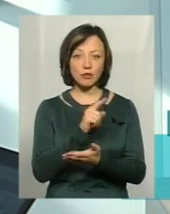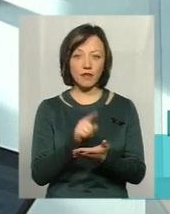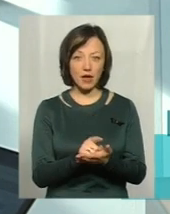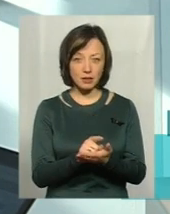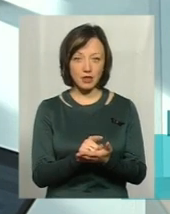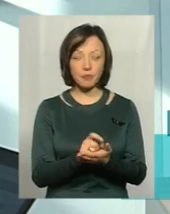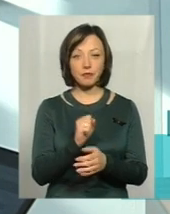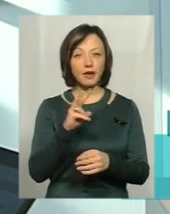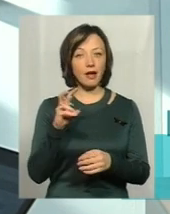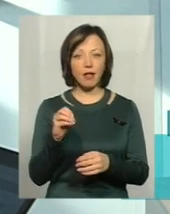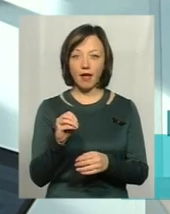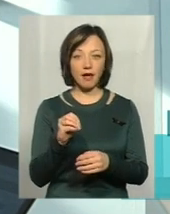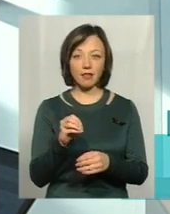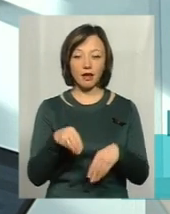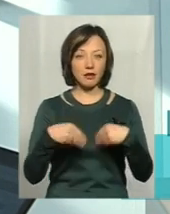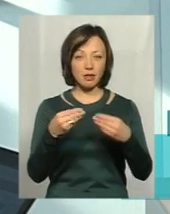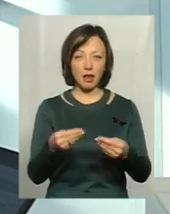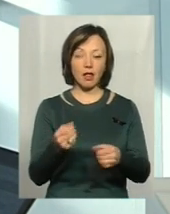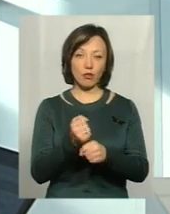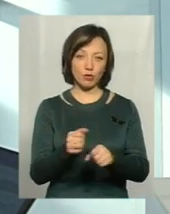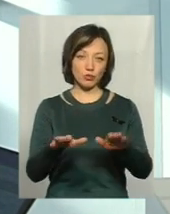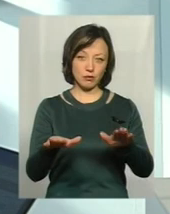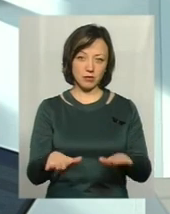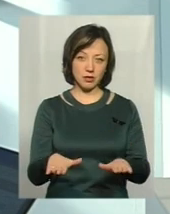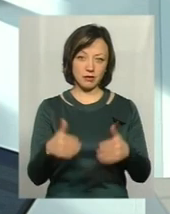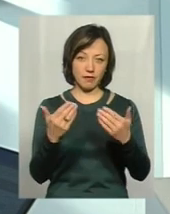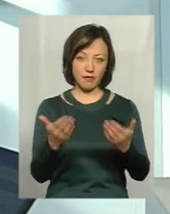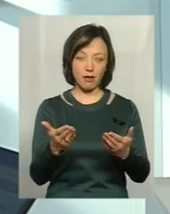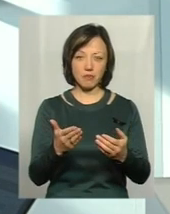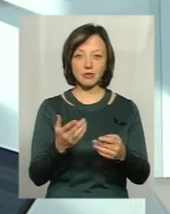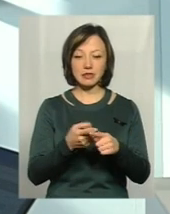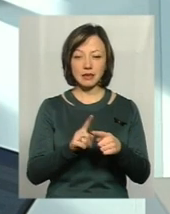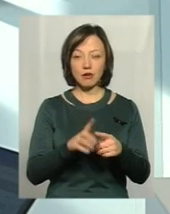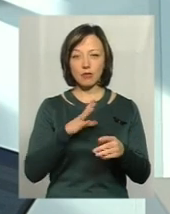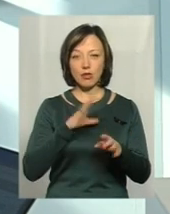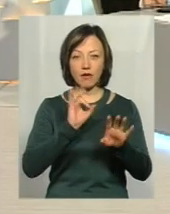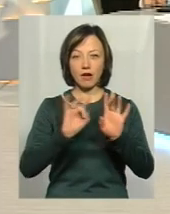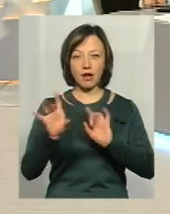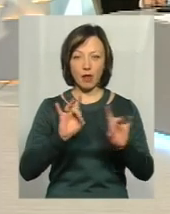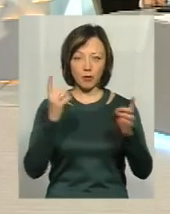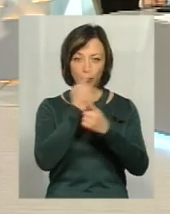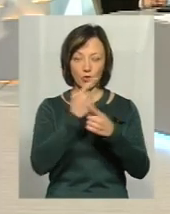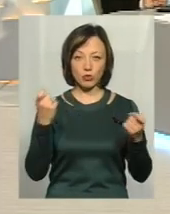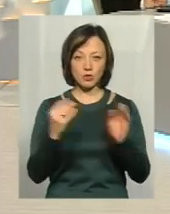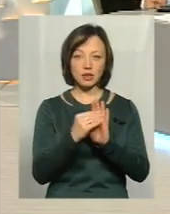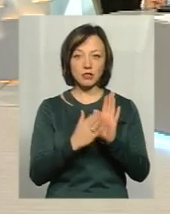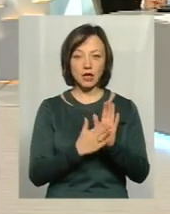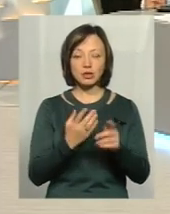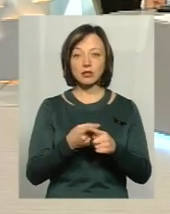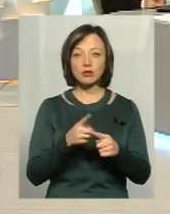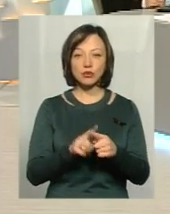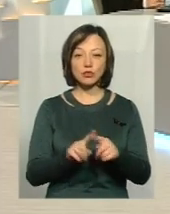'язання, але не надала при цьому вам робочого місця, як це було десь там в рекламному оголошенні зазначено. Тому тут